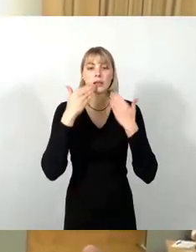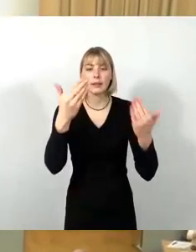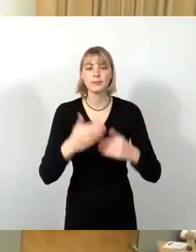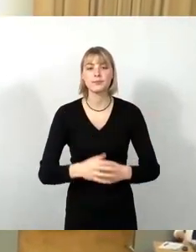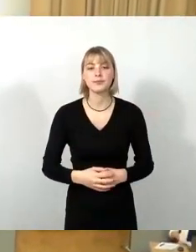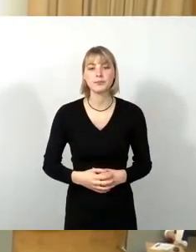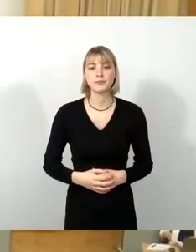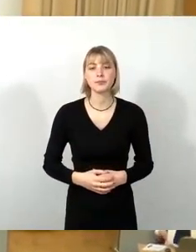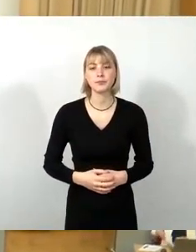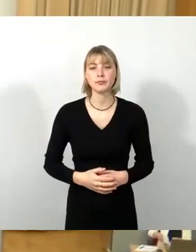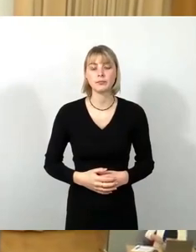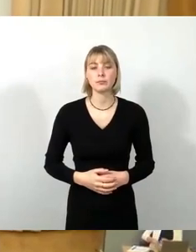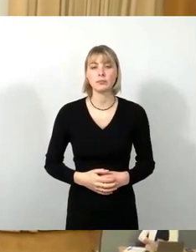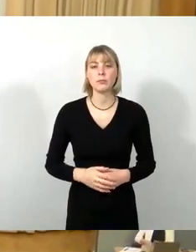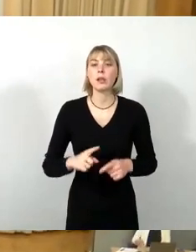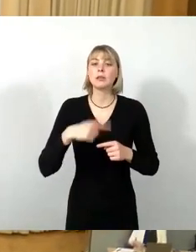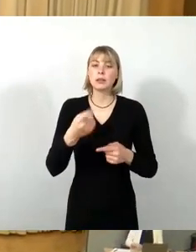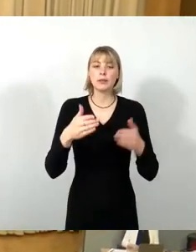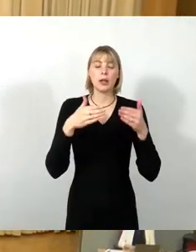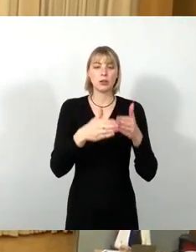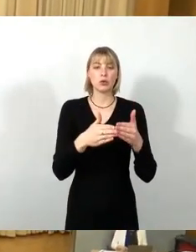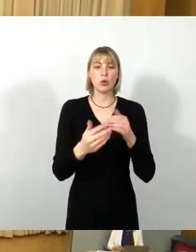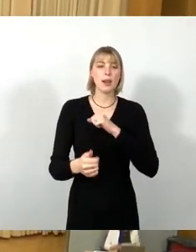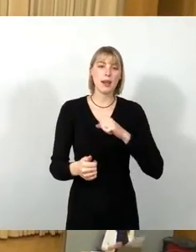Als nächstes Fraktion Die Linke, Frau Abel.